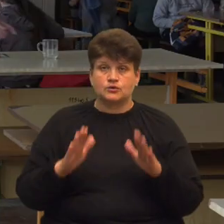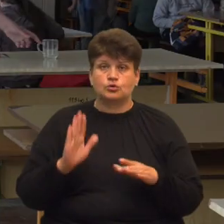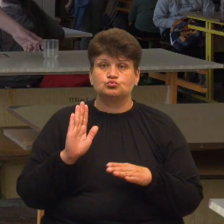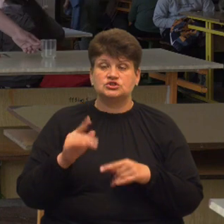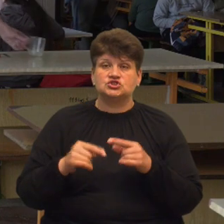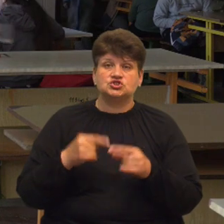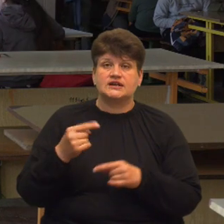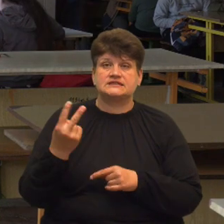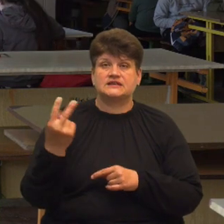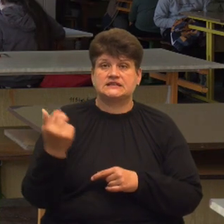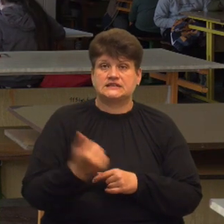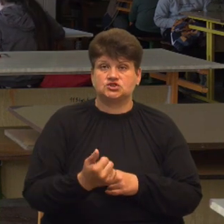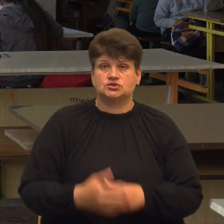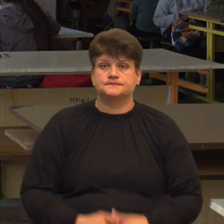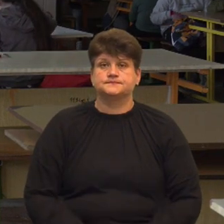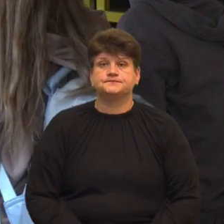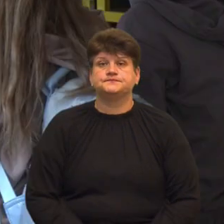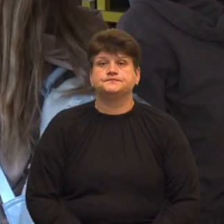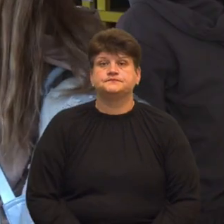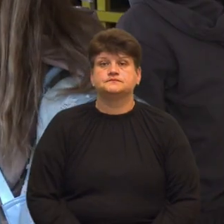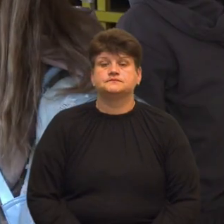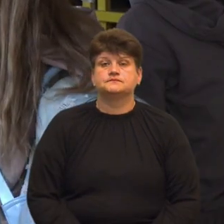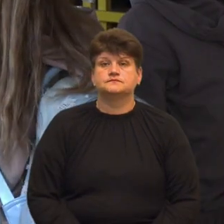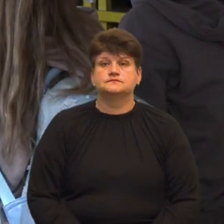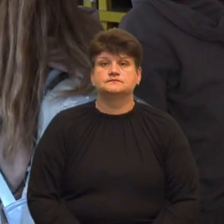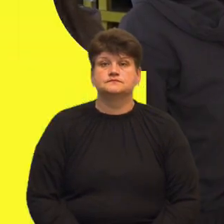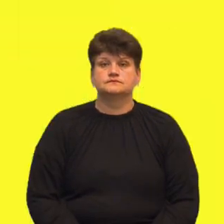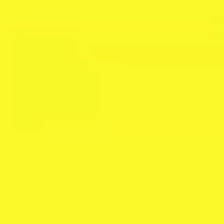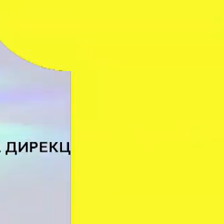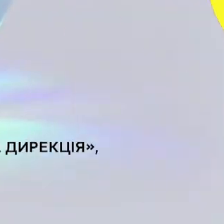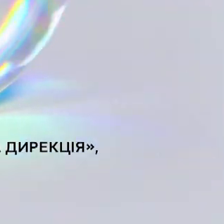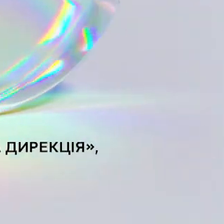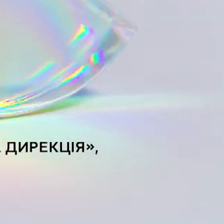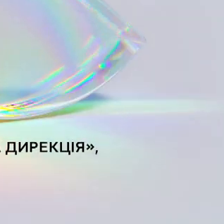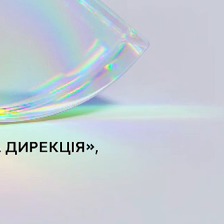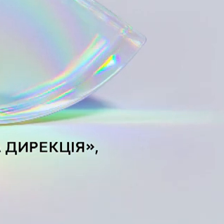тижні. Тарас Бурак, Оксана Галіяш, Суспільна новини. Тернопіль.